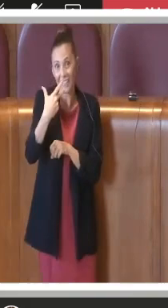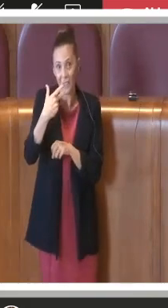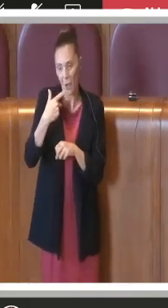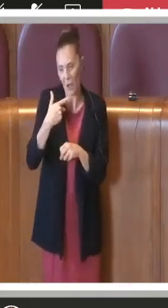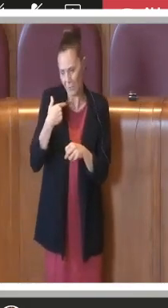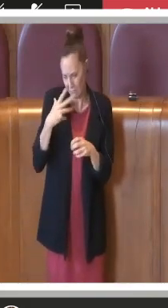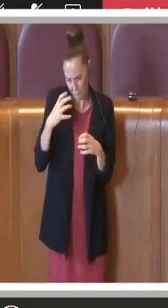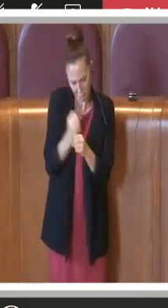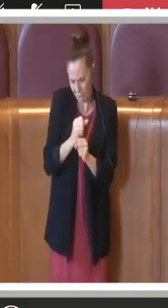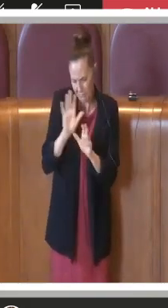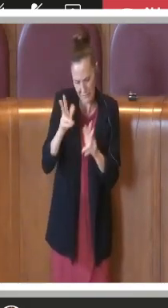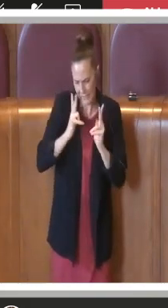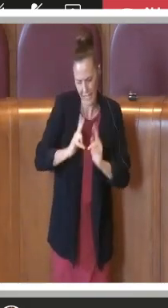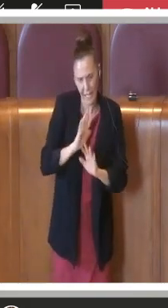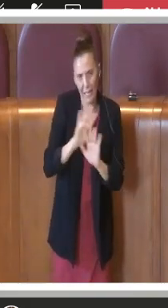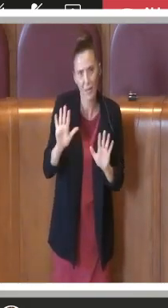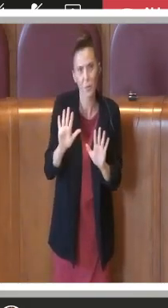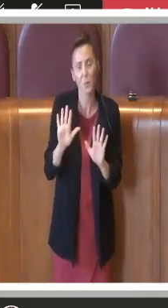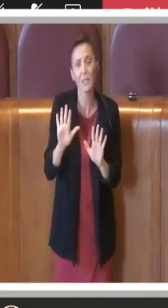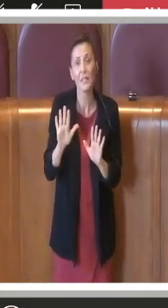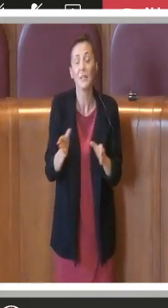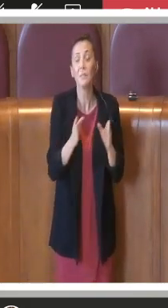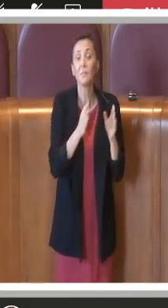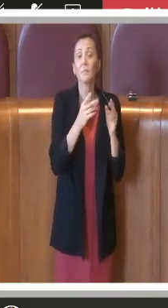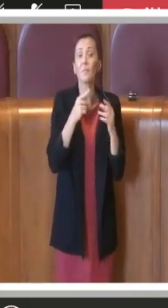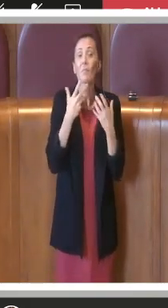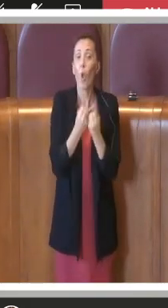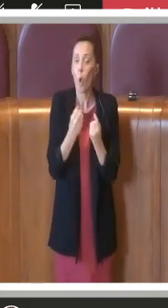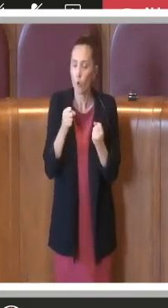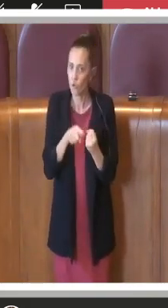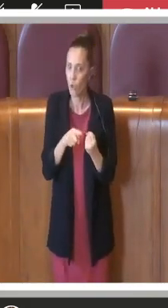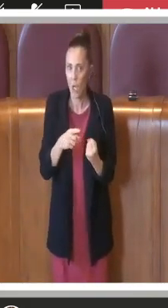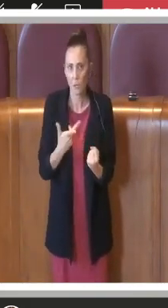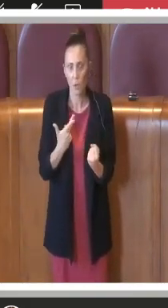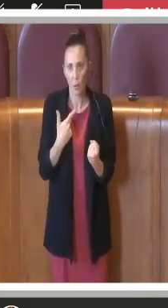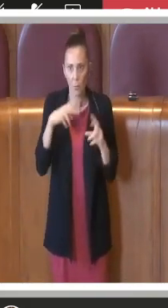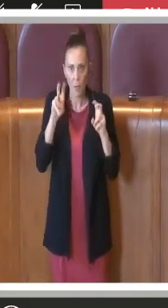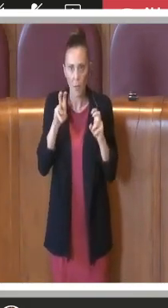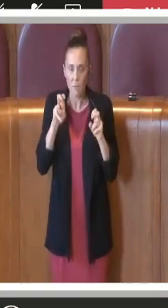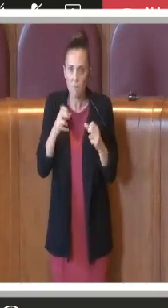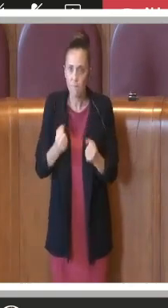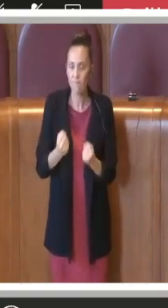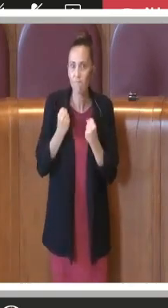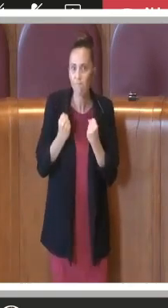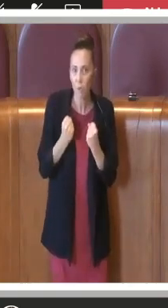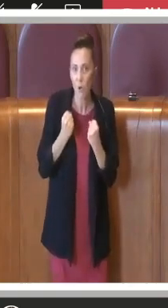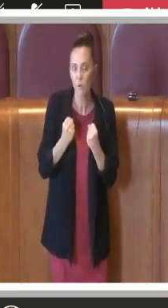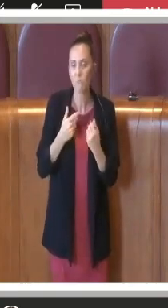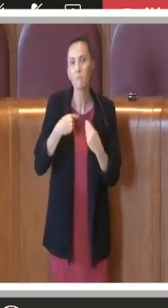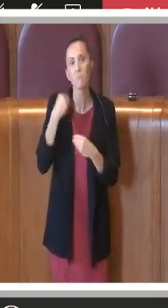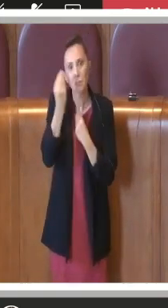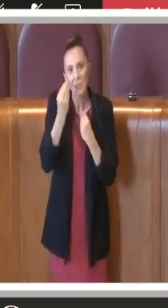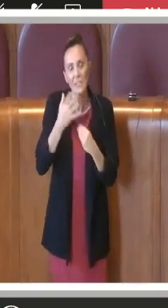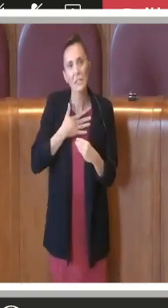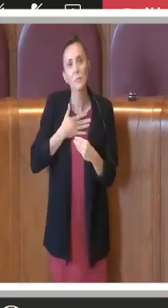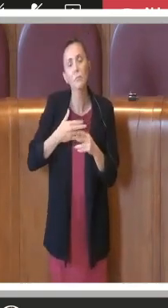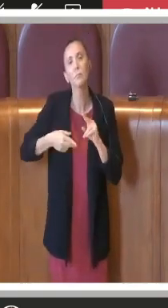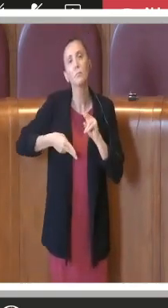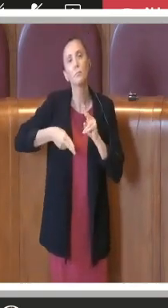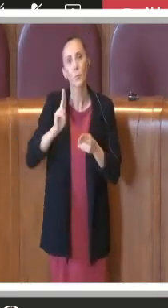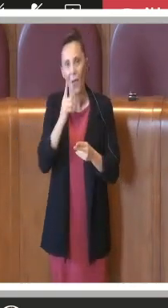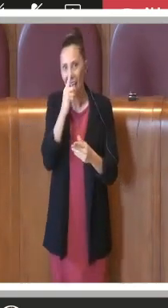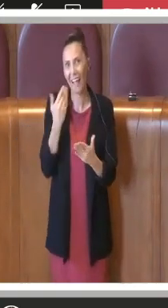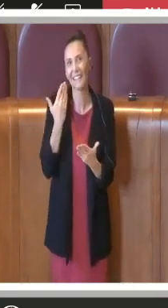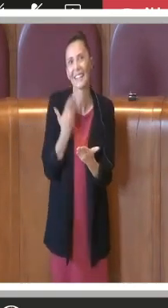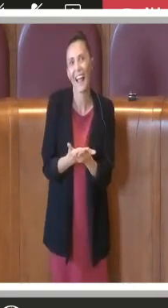termino, è un concetto molto forte, secondo noi sarebbe più giusto la